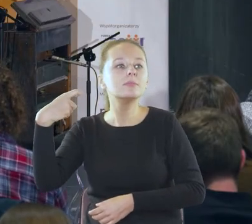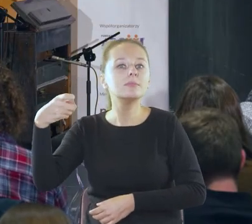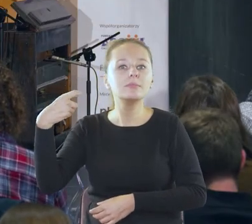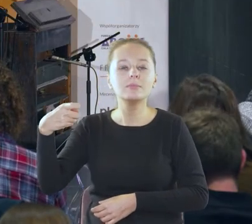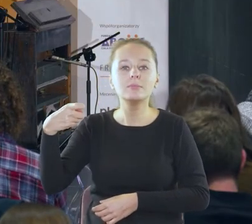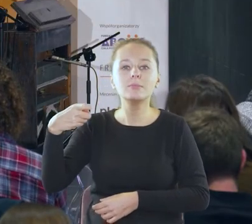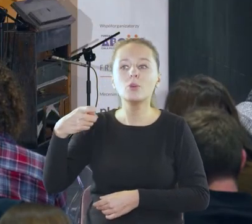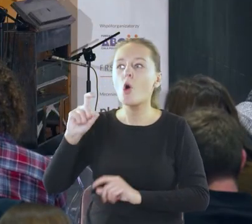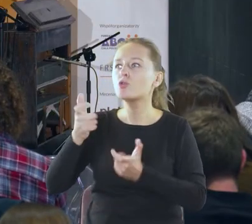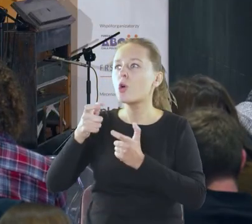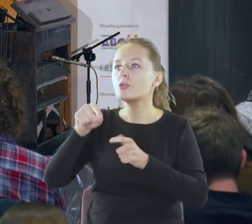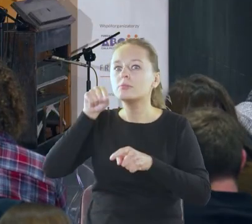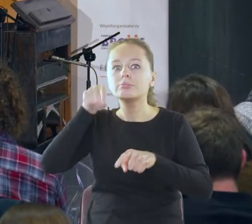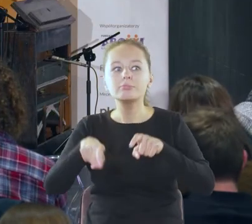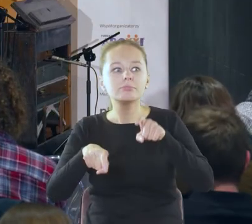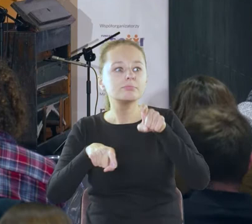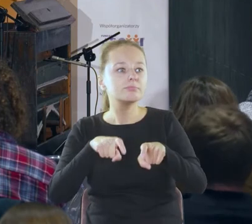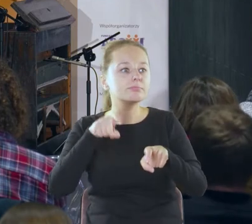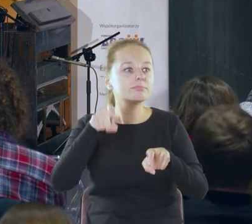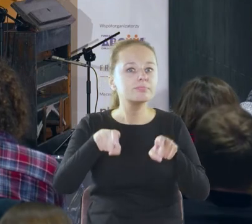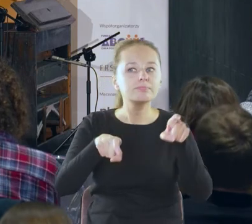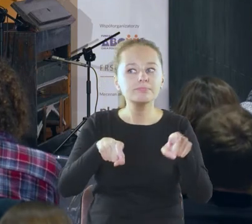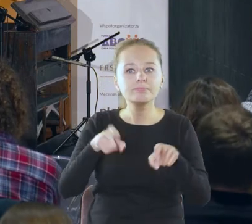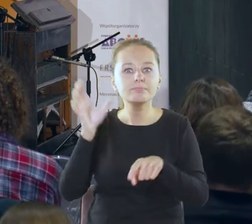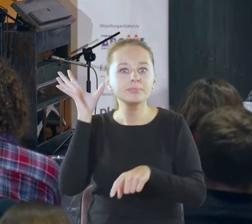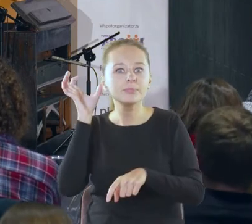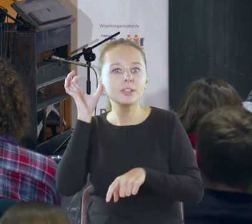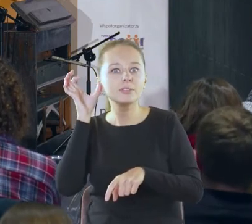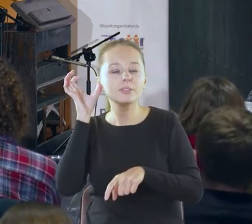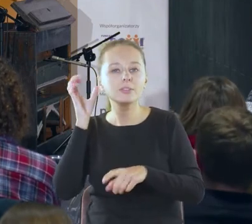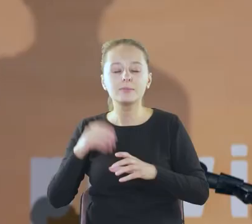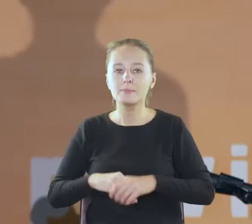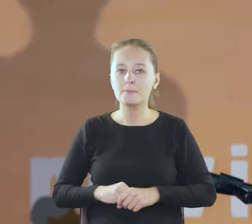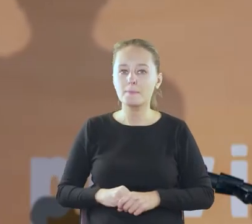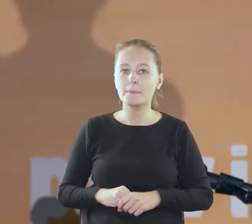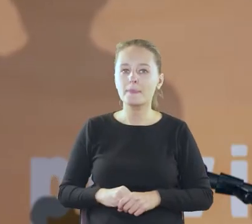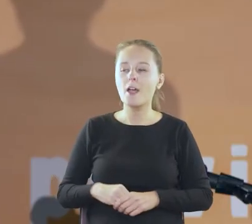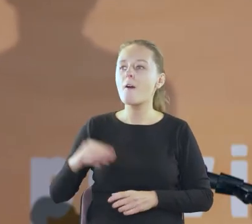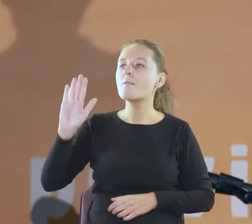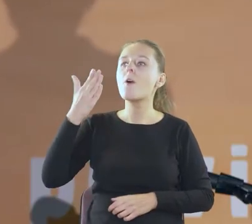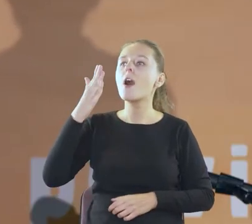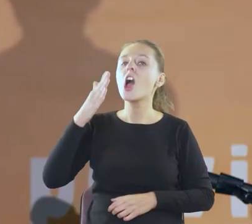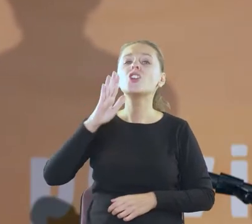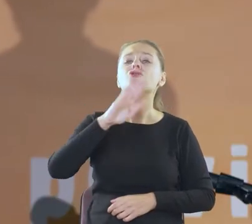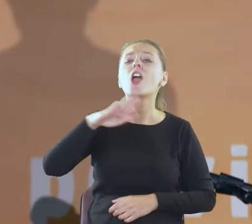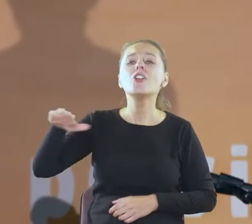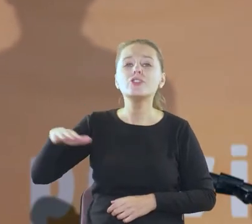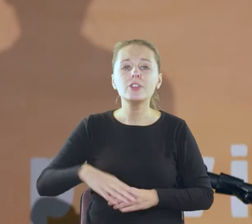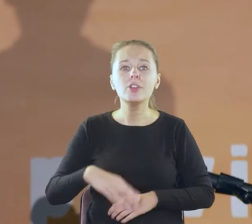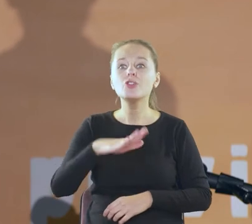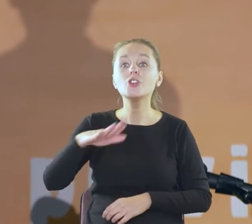Coś chodzi po świetlicy. Dzieci woła to ja, to